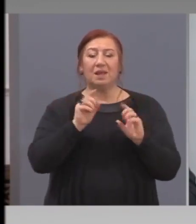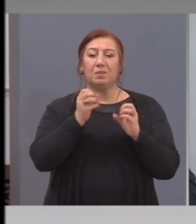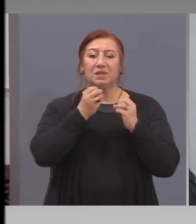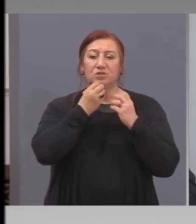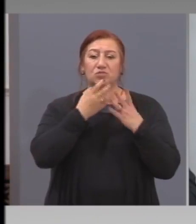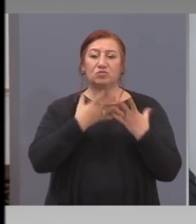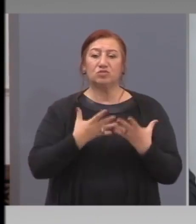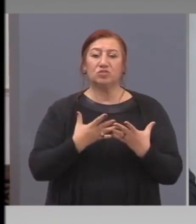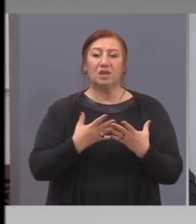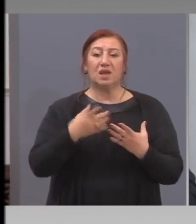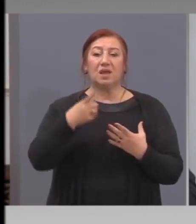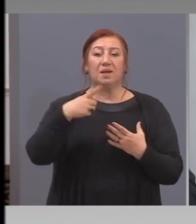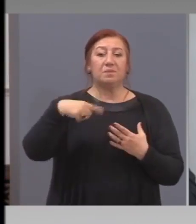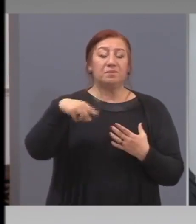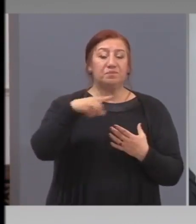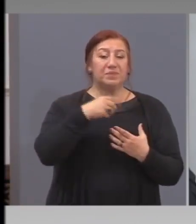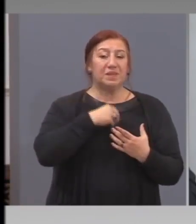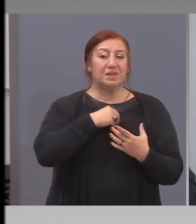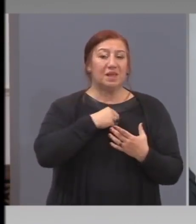кой е пред всякъл постовето.